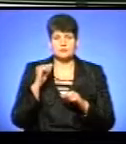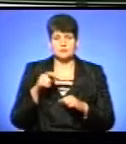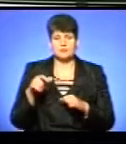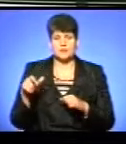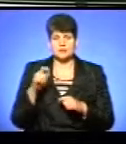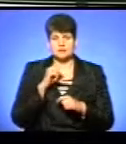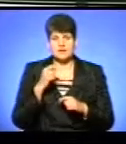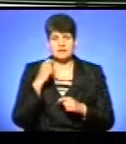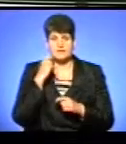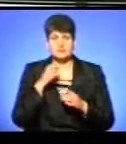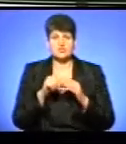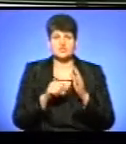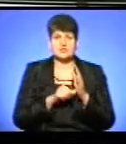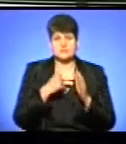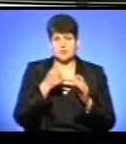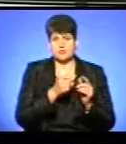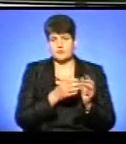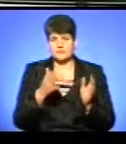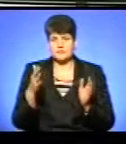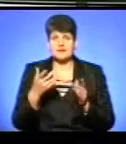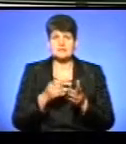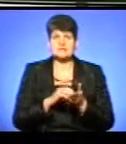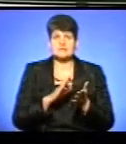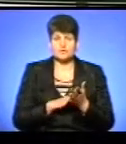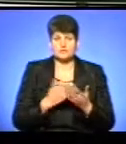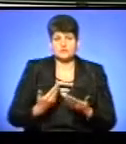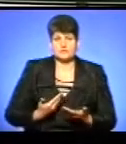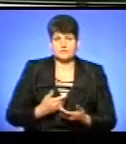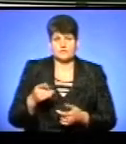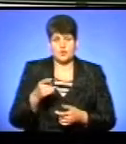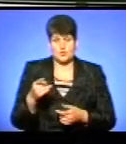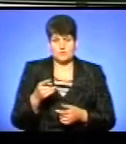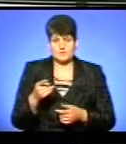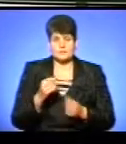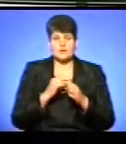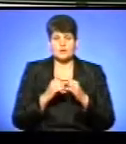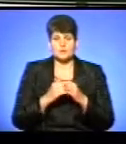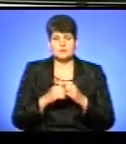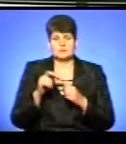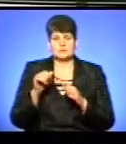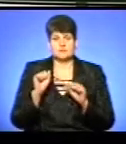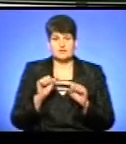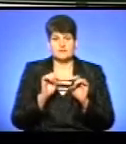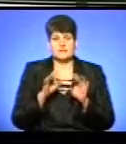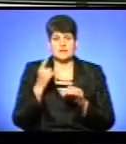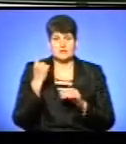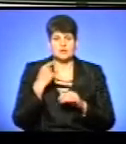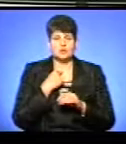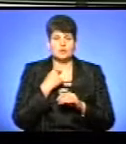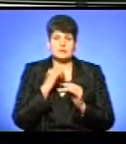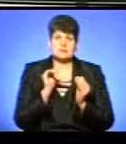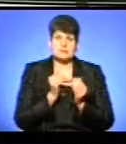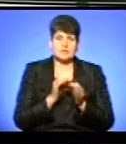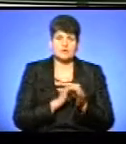України віком від 16 років, які зареєстровані та проживають у місті Тернополі. Кожен мешканець може віддати один голос за малий